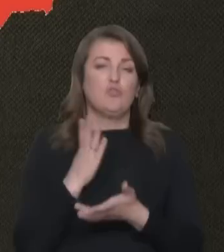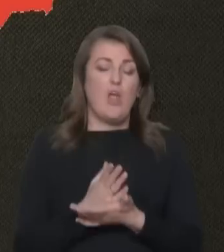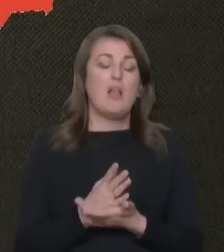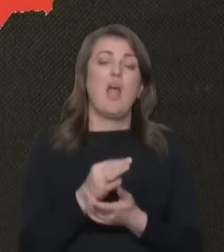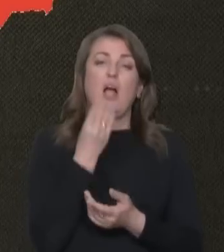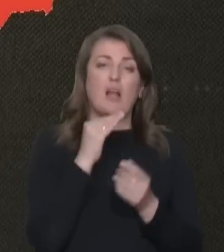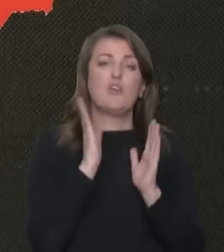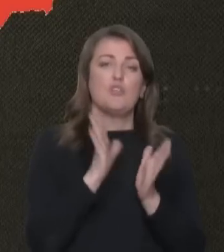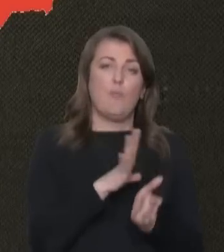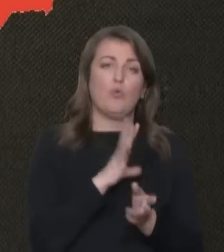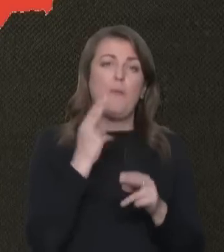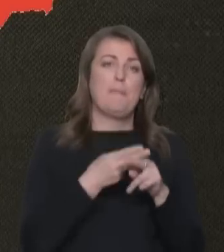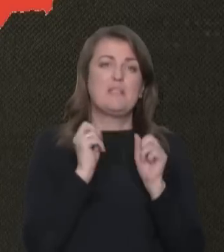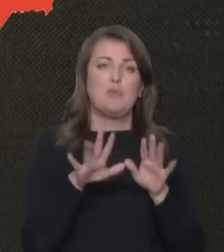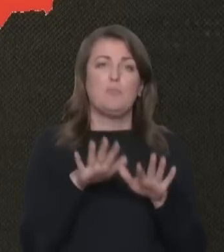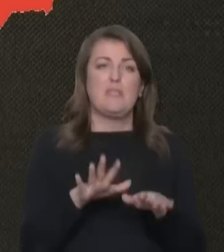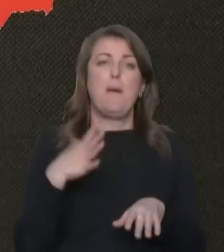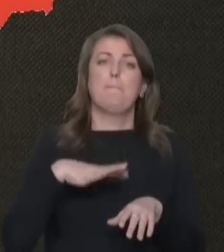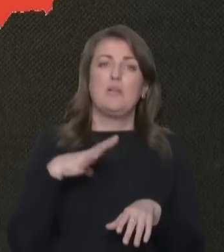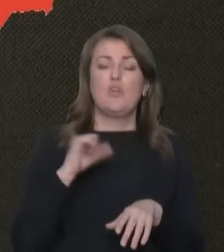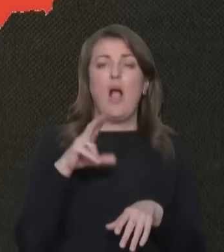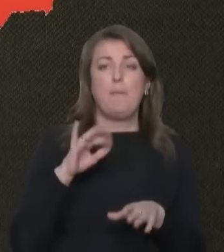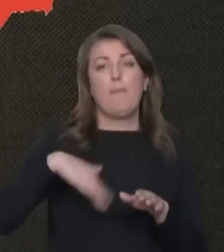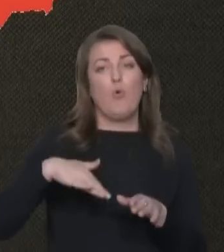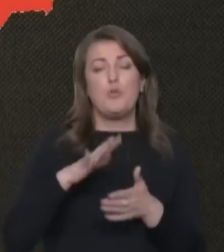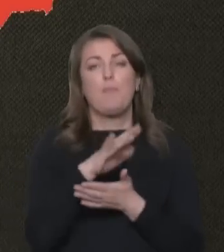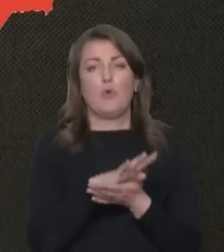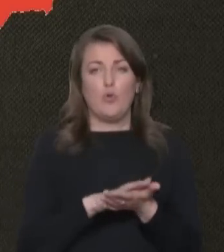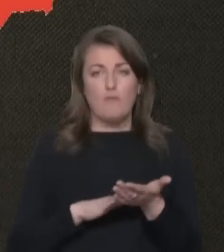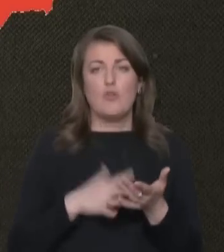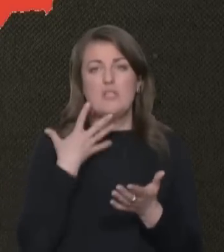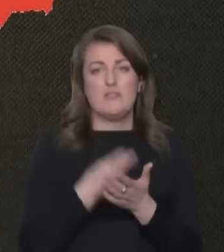бути у безпечних місцях, перечекати, аби потім продовжувати своє життя.